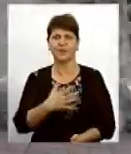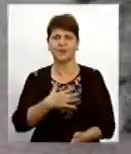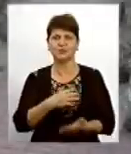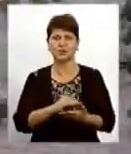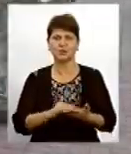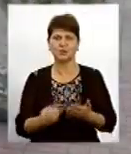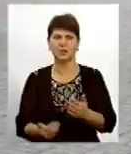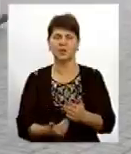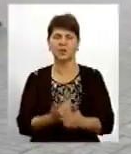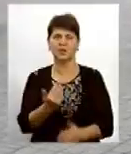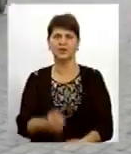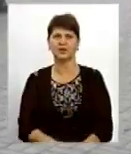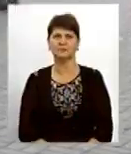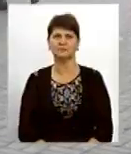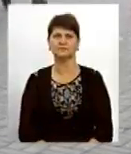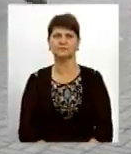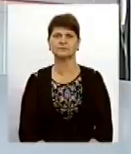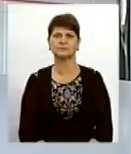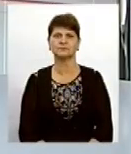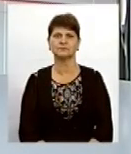Ткачук, Юрій Добровольський – Новини.